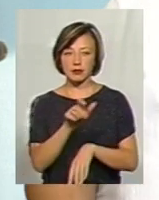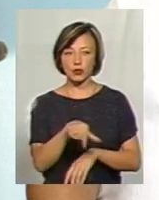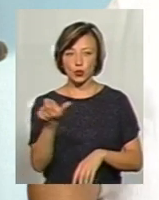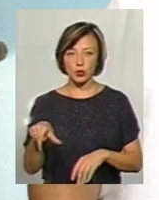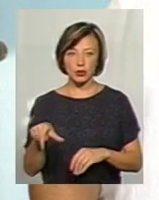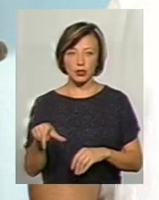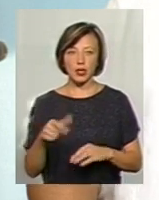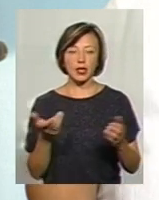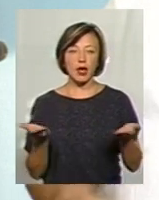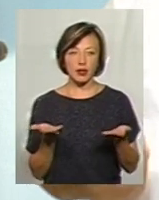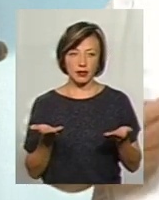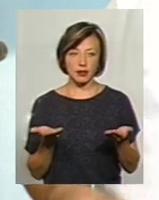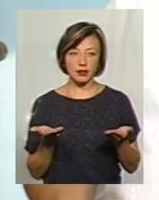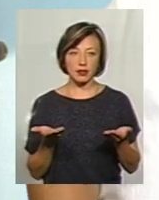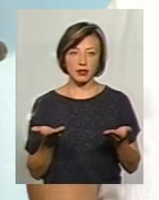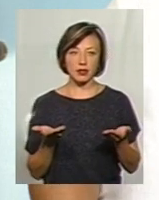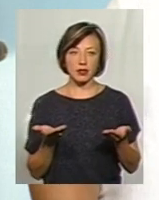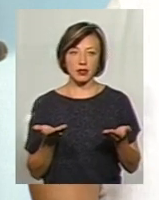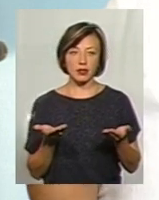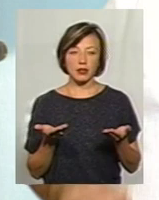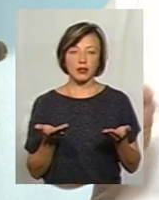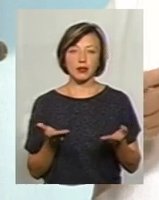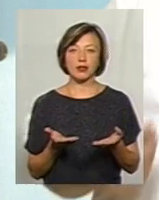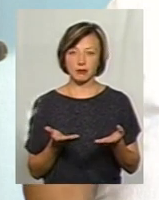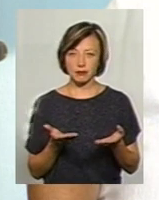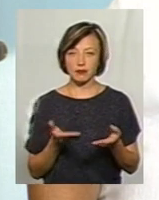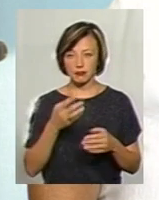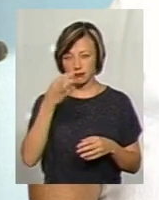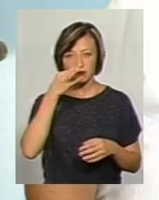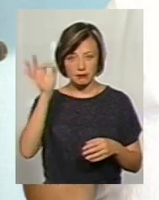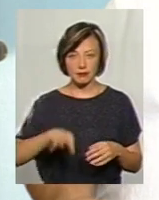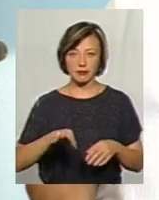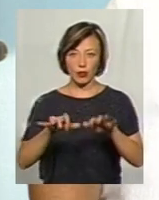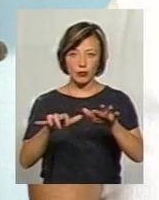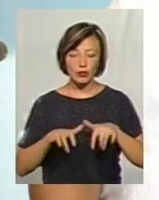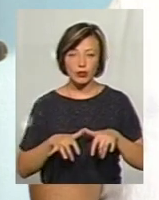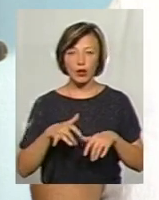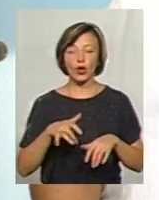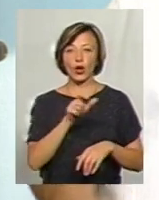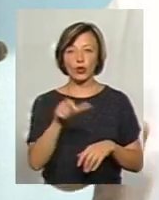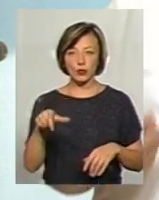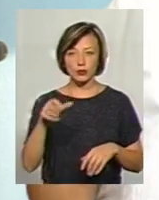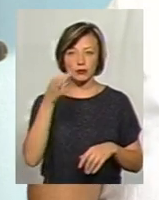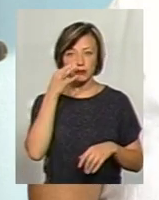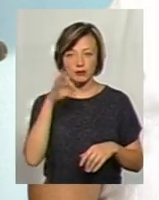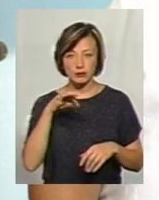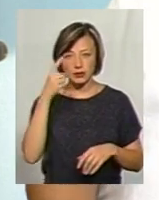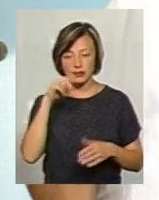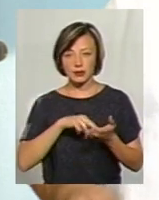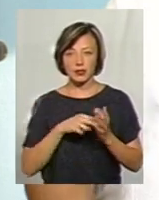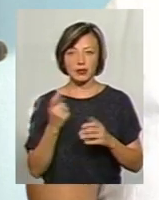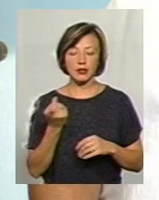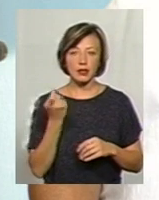люди, які дружать із комп'ютером, це люди, які дружать з економікою,